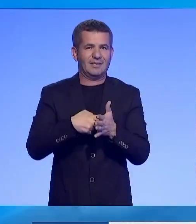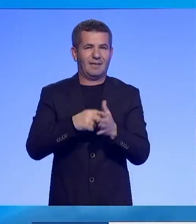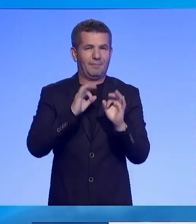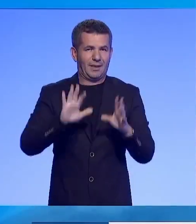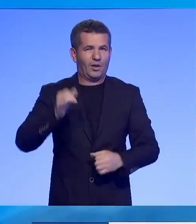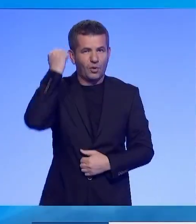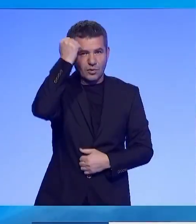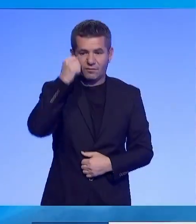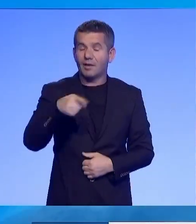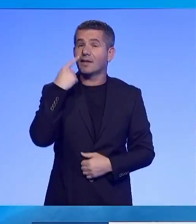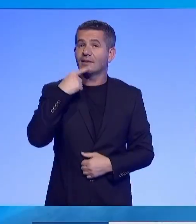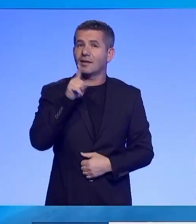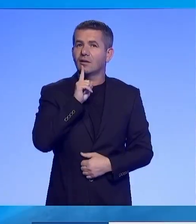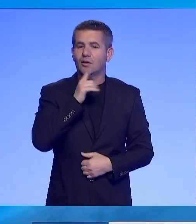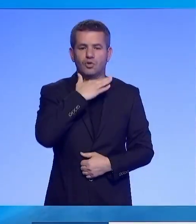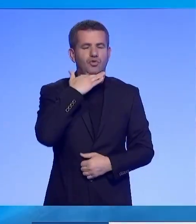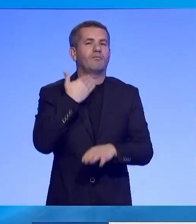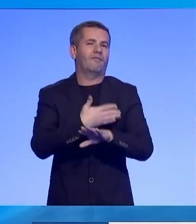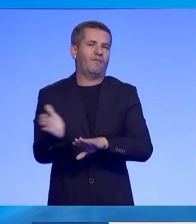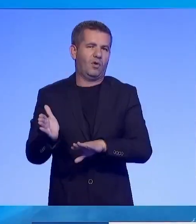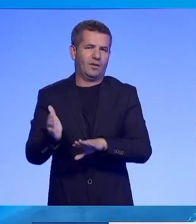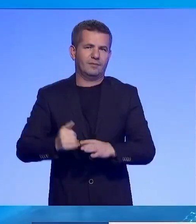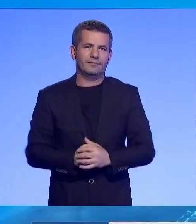Kosovën, për cilin thase është shumë i vonuar.